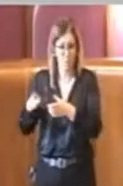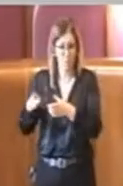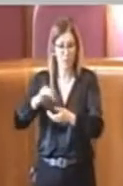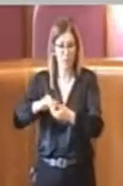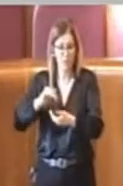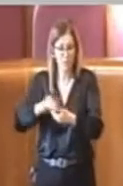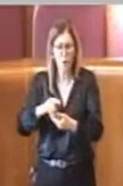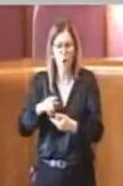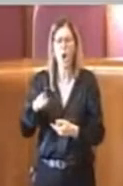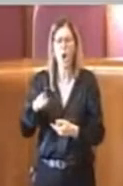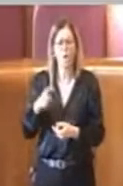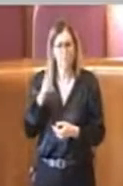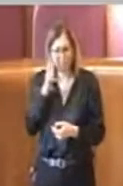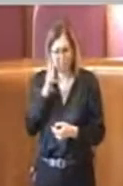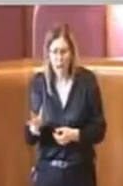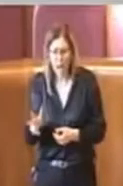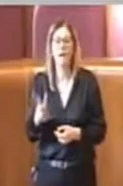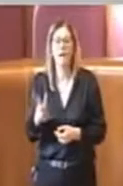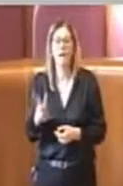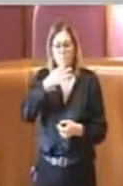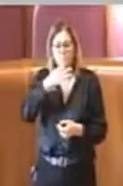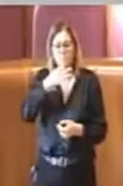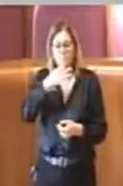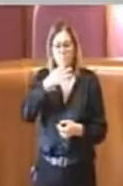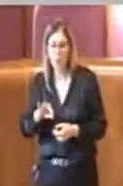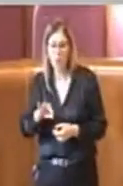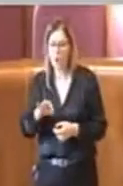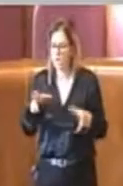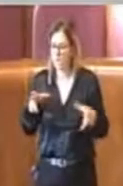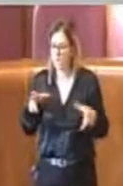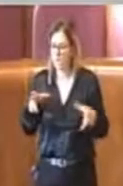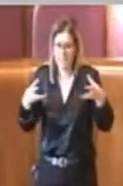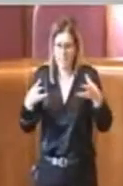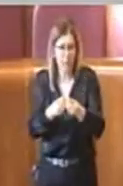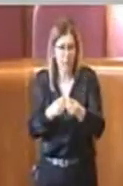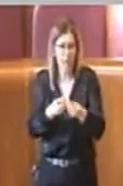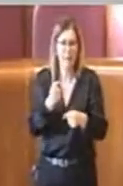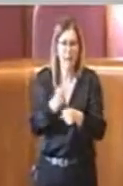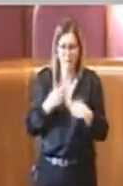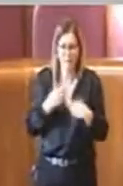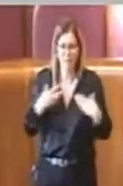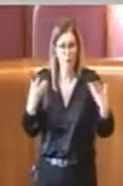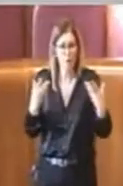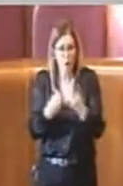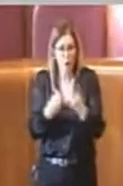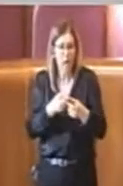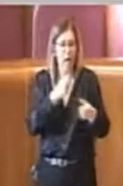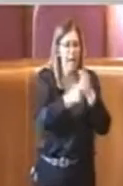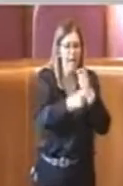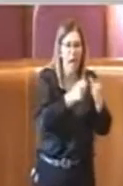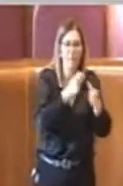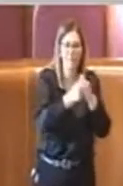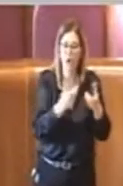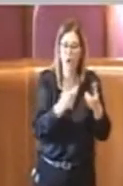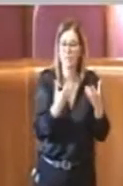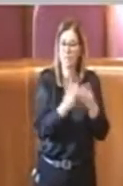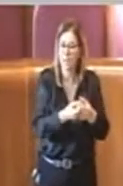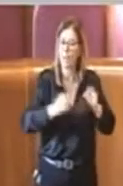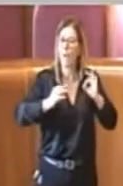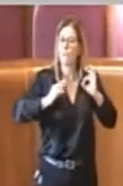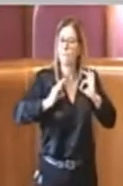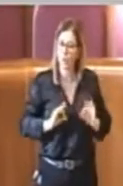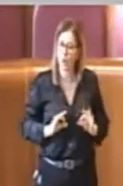molto brava, che ha saputo tenere insieme tutte queste persone, che ha intessuto questi rapporti con le forze di polizia.